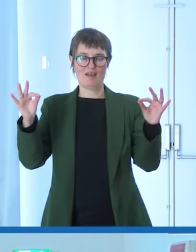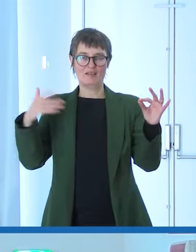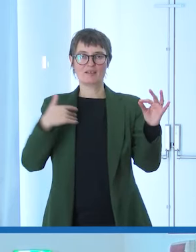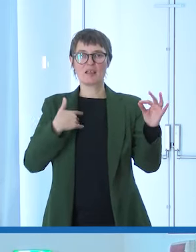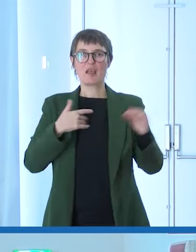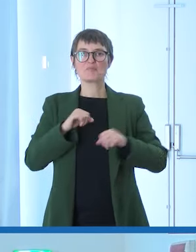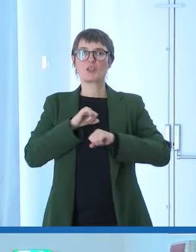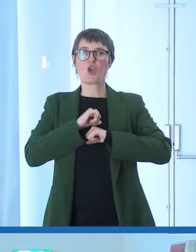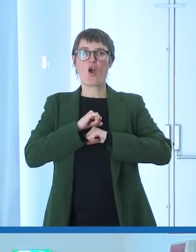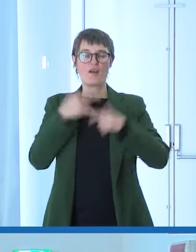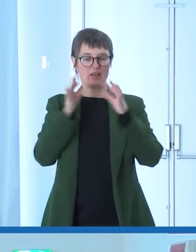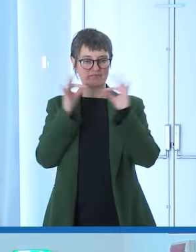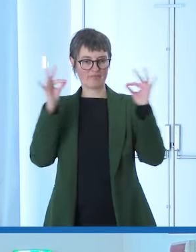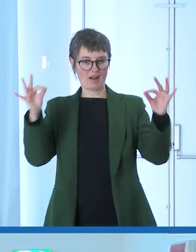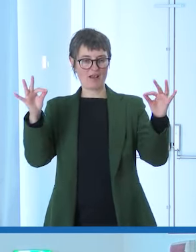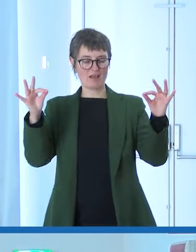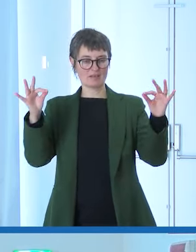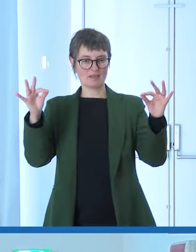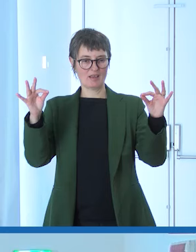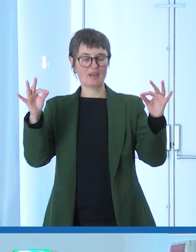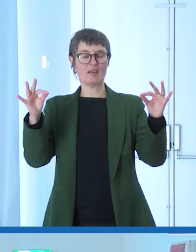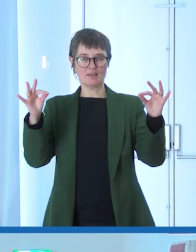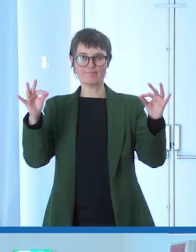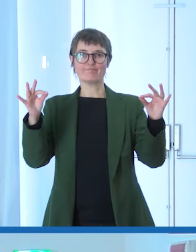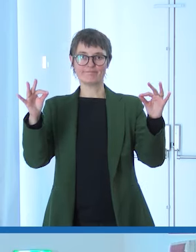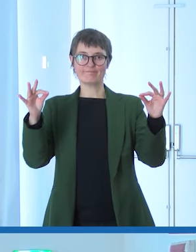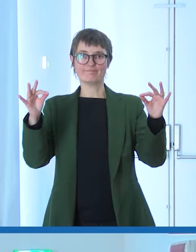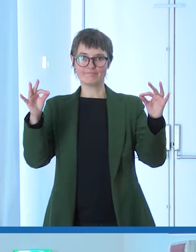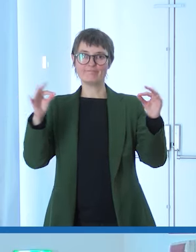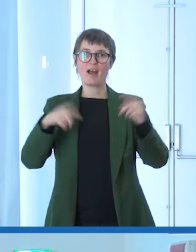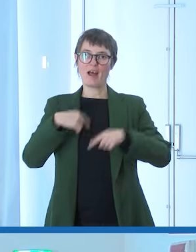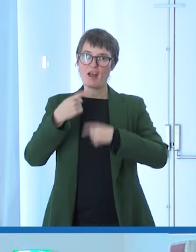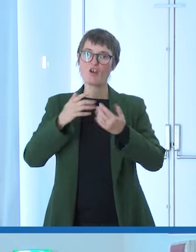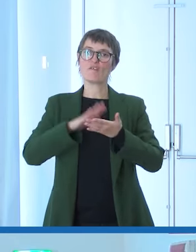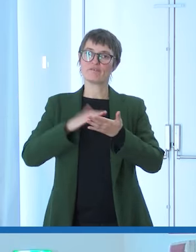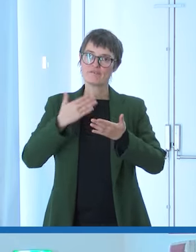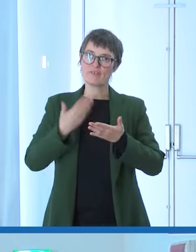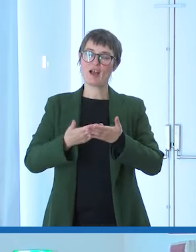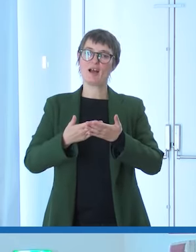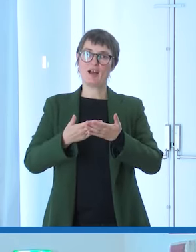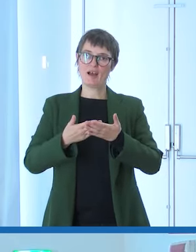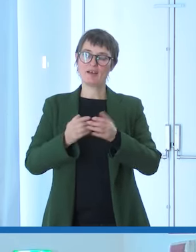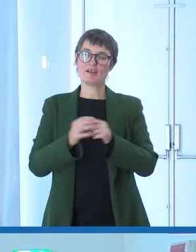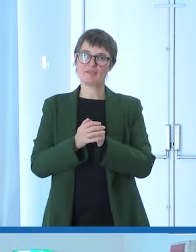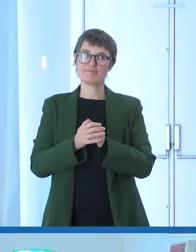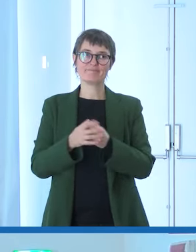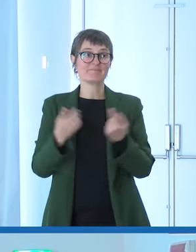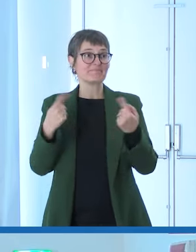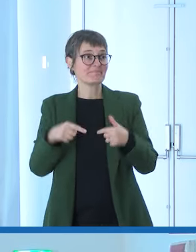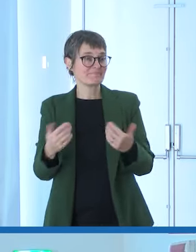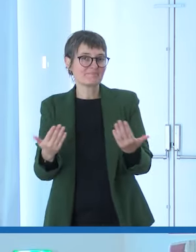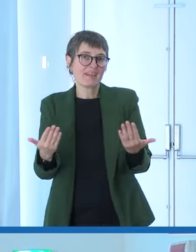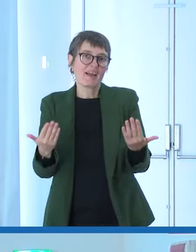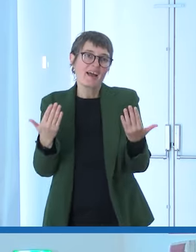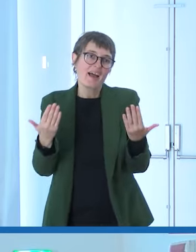questo claim, questa affermazione sia ancora totalmente valida. E con questo augurio di buon lavoro,